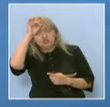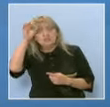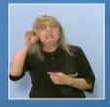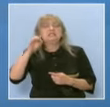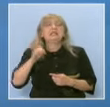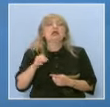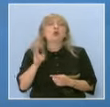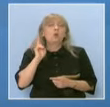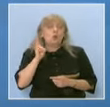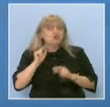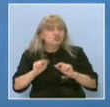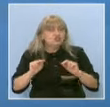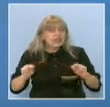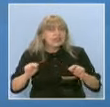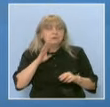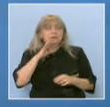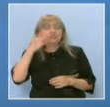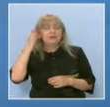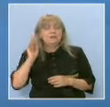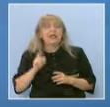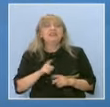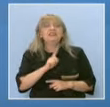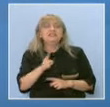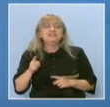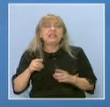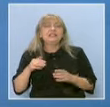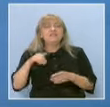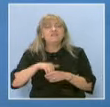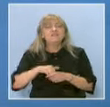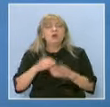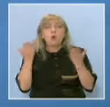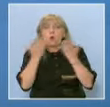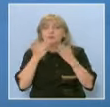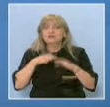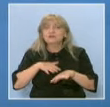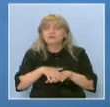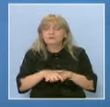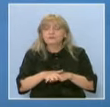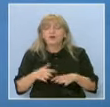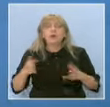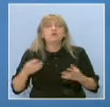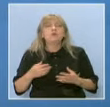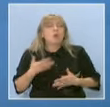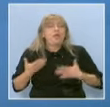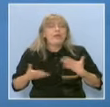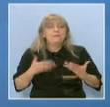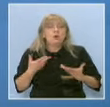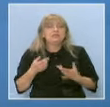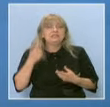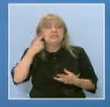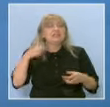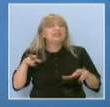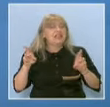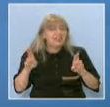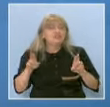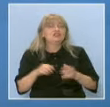всеки един участник в образователната система. И доста положителни емоции, емоции на вдъхновение, на надежда.